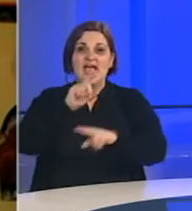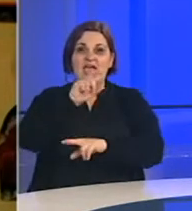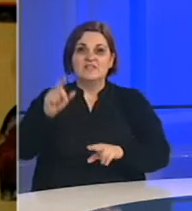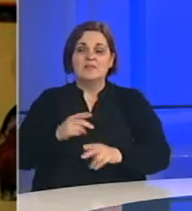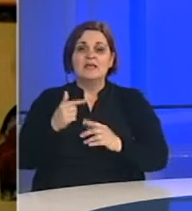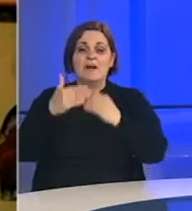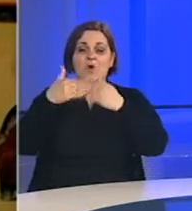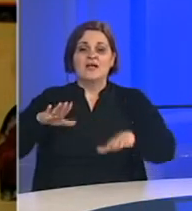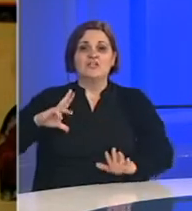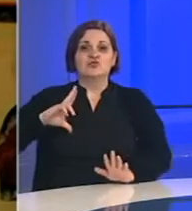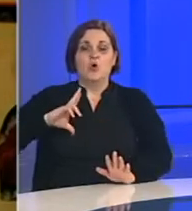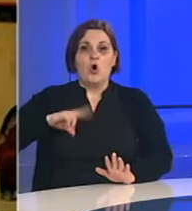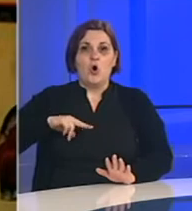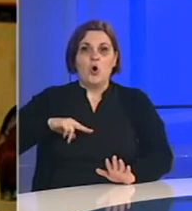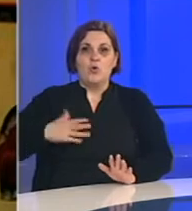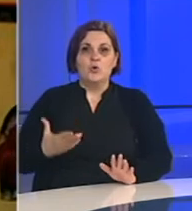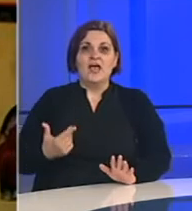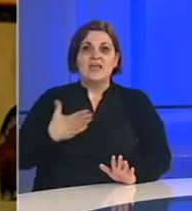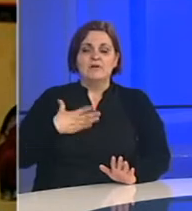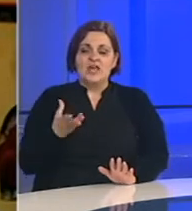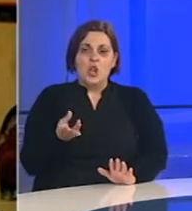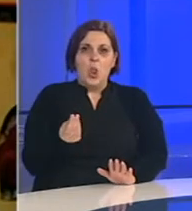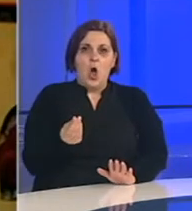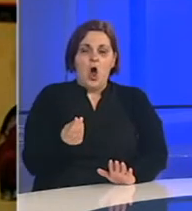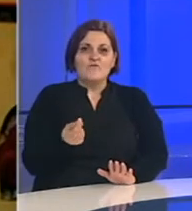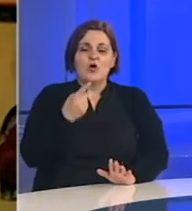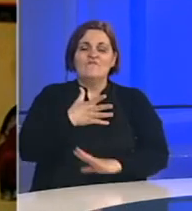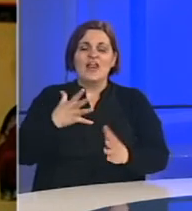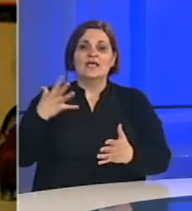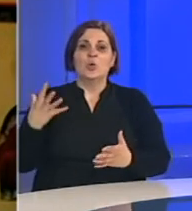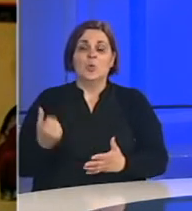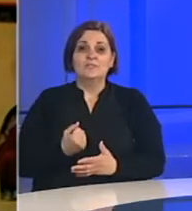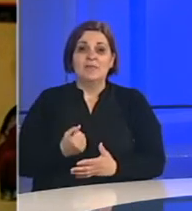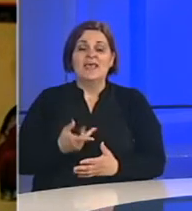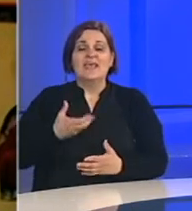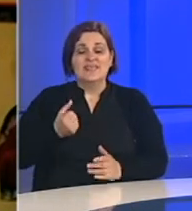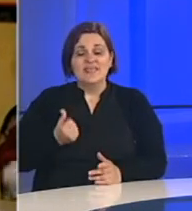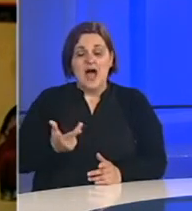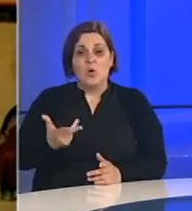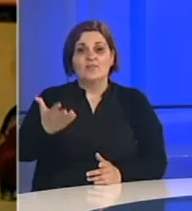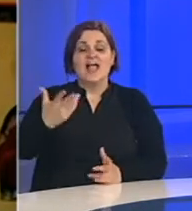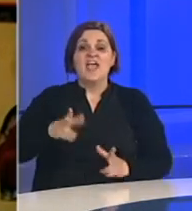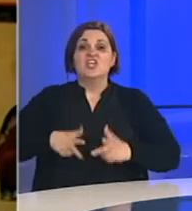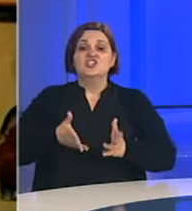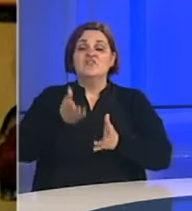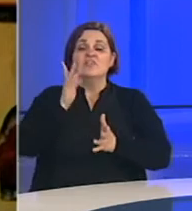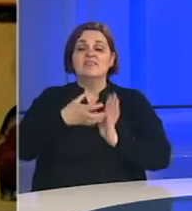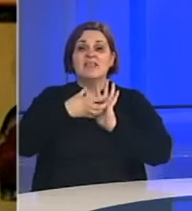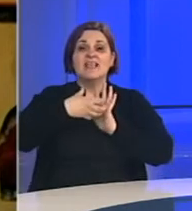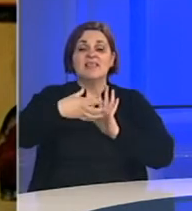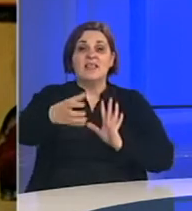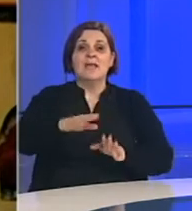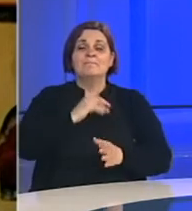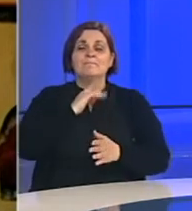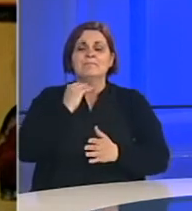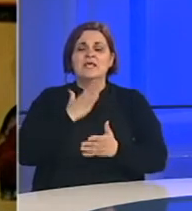imamo graničnu policiju, svoju valutu koja je veliki uspeh i tako dalje. Znači, život ide dalje, bilo je puno